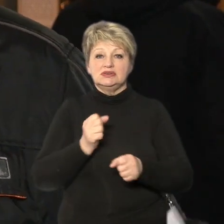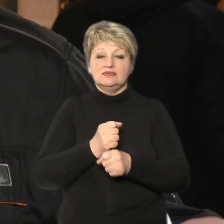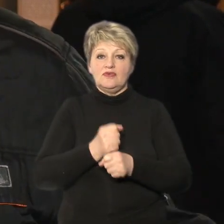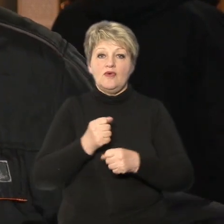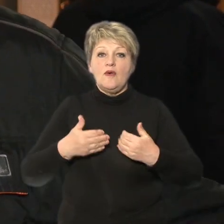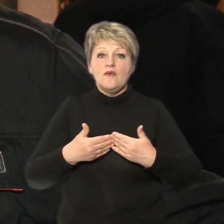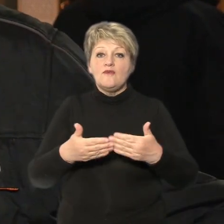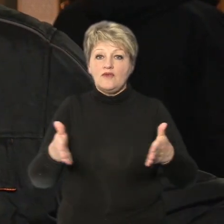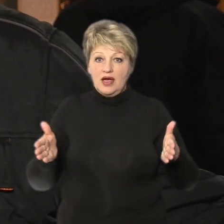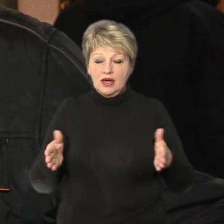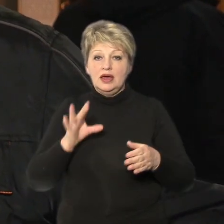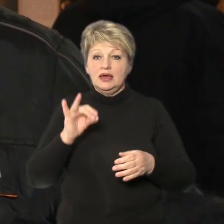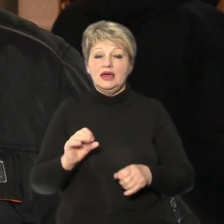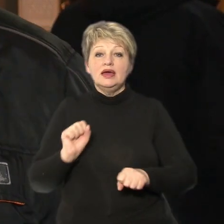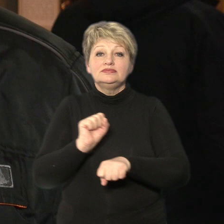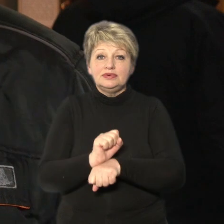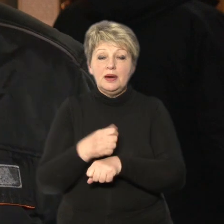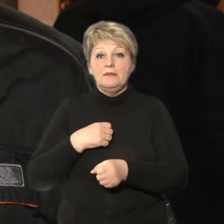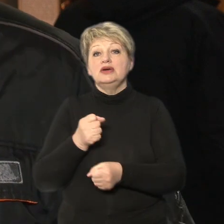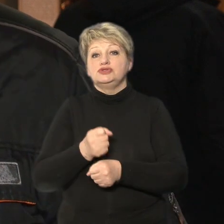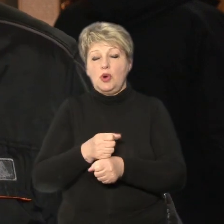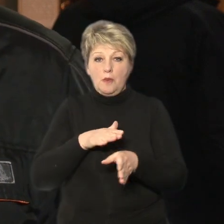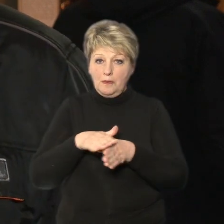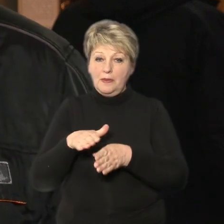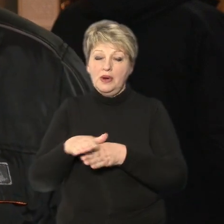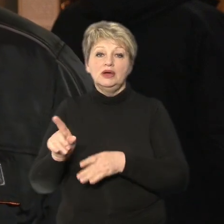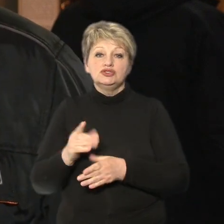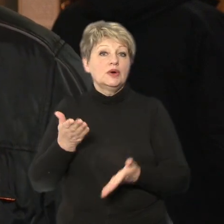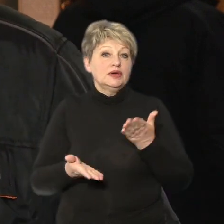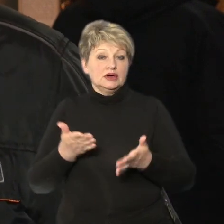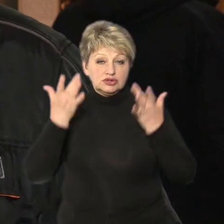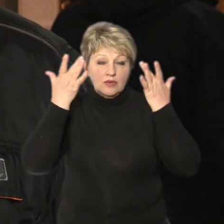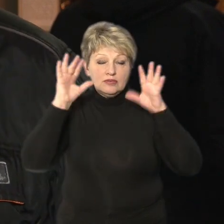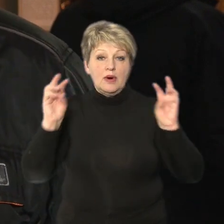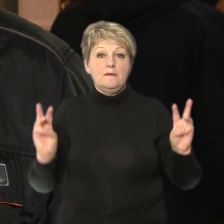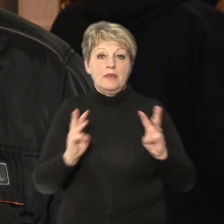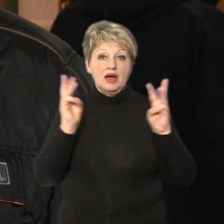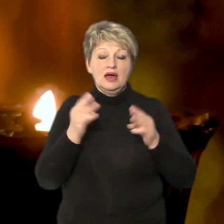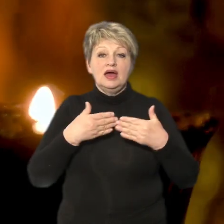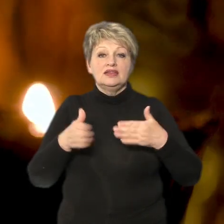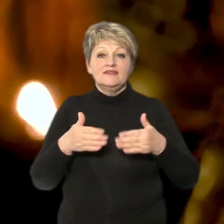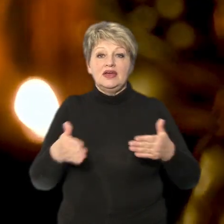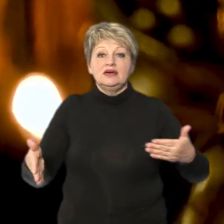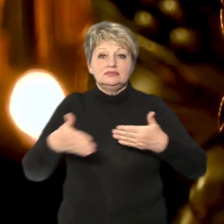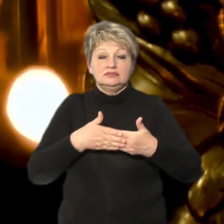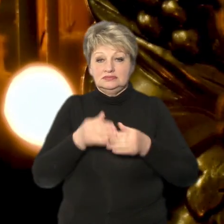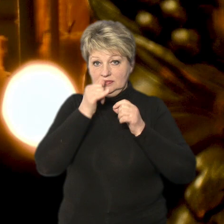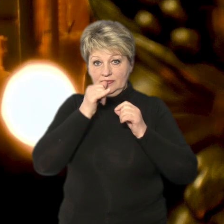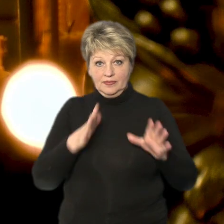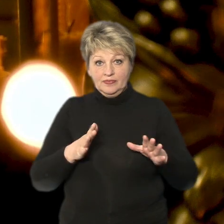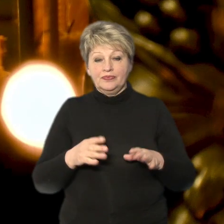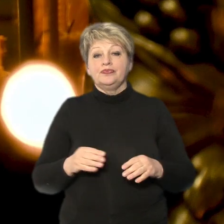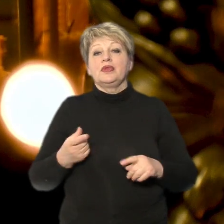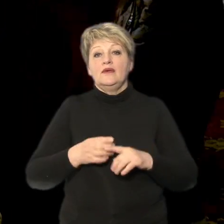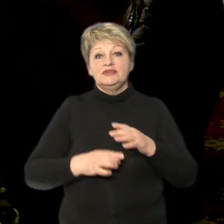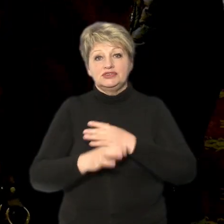відкриватися сюди і зафіксувати. Тому ми їх так зробили, що якщо буде пожежа, вже двері не закриються. У соборі відчуває